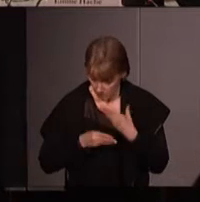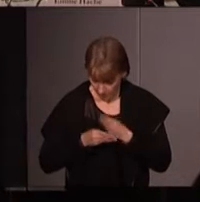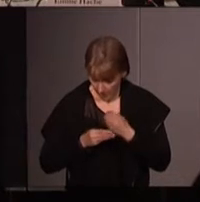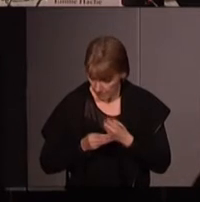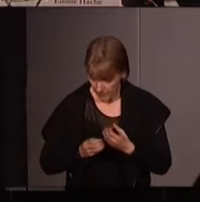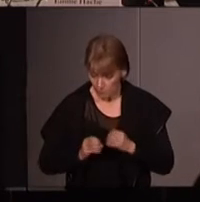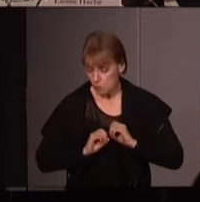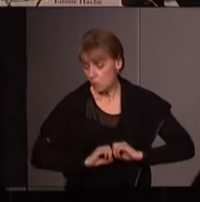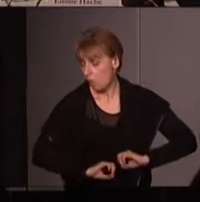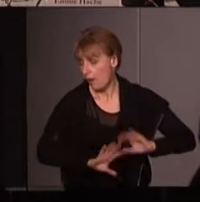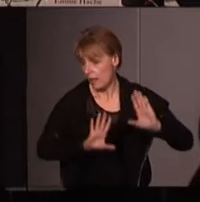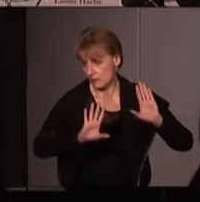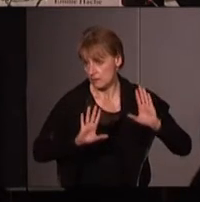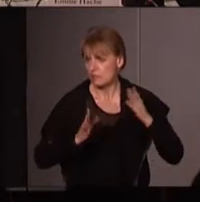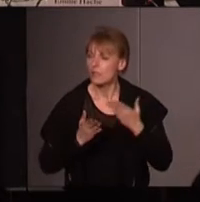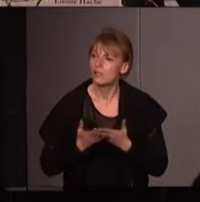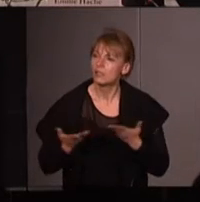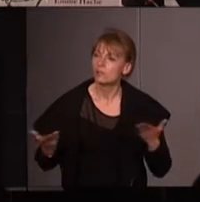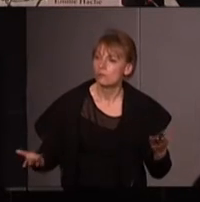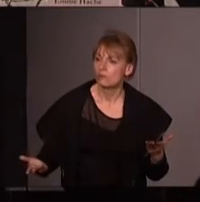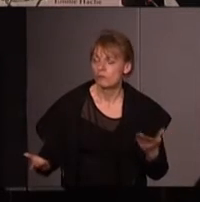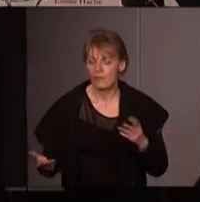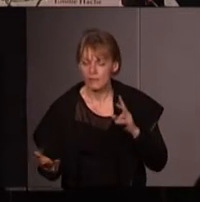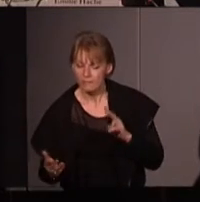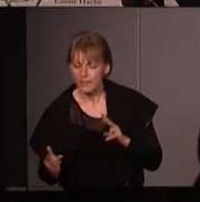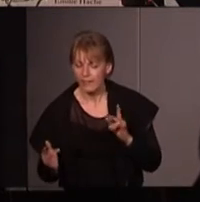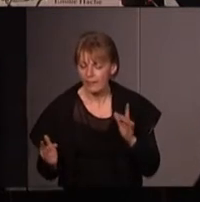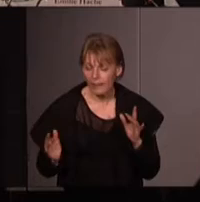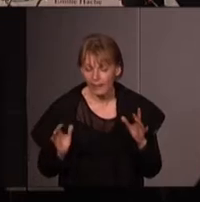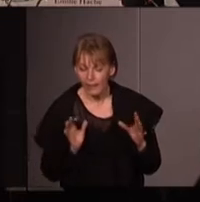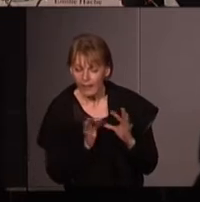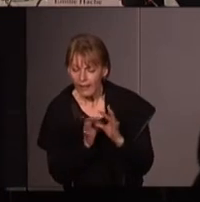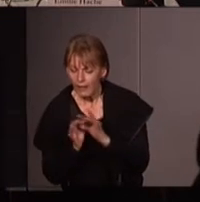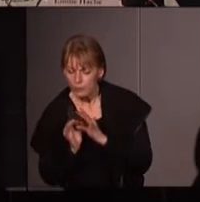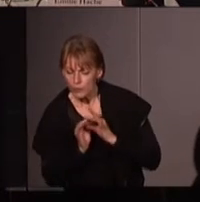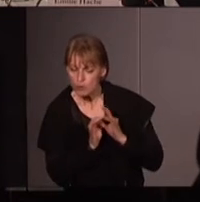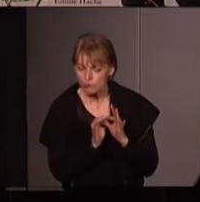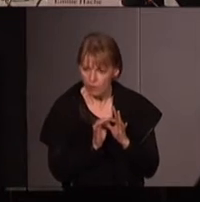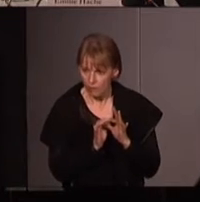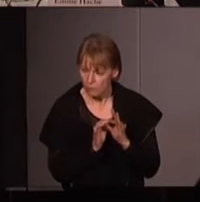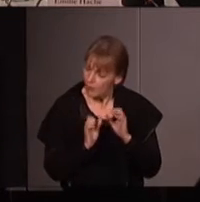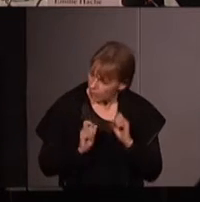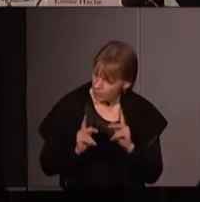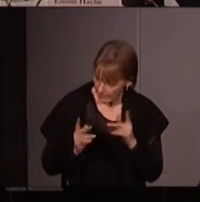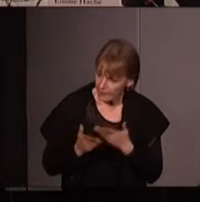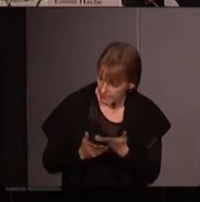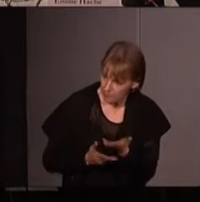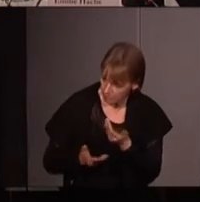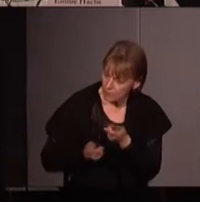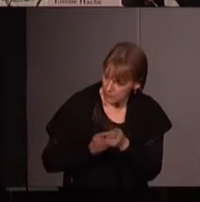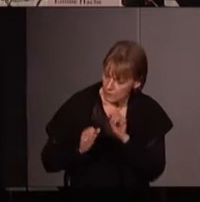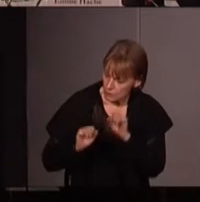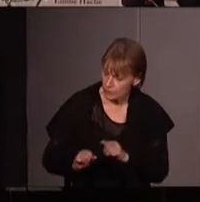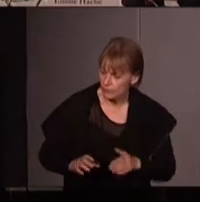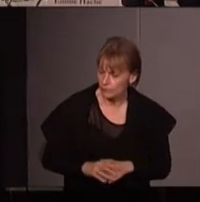donc voilà pas trop vite dire il y a rapprochement donc oh là là attention bah oui parlons-en de ce rapprochement justement